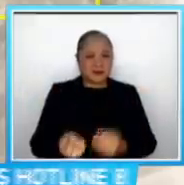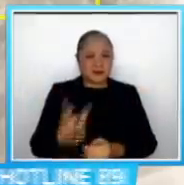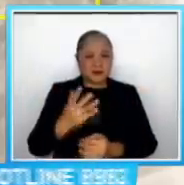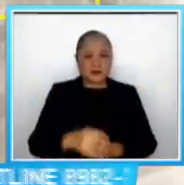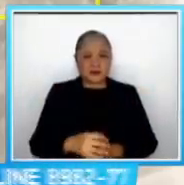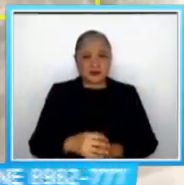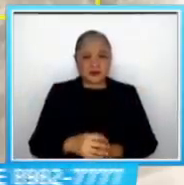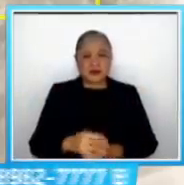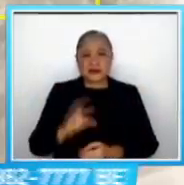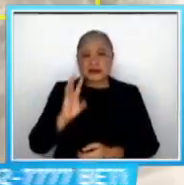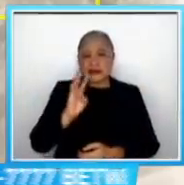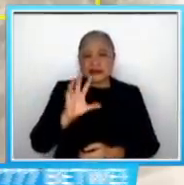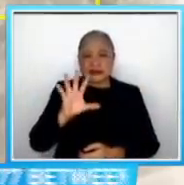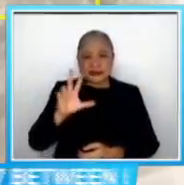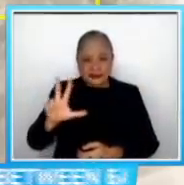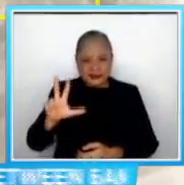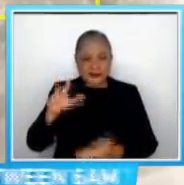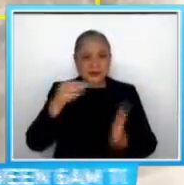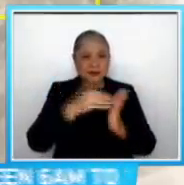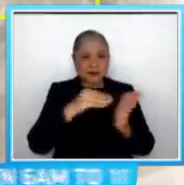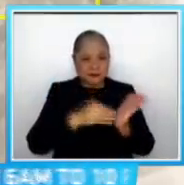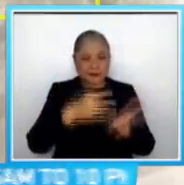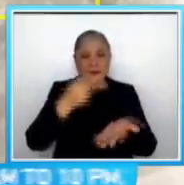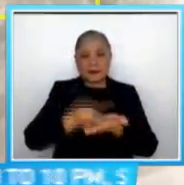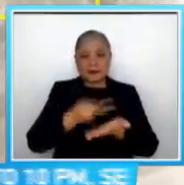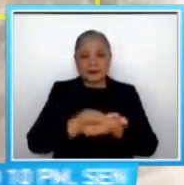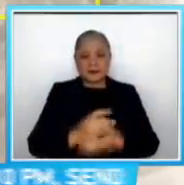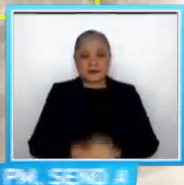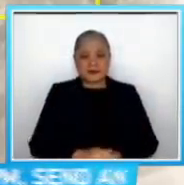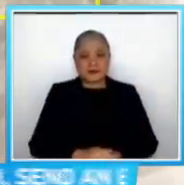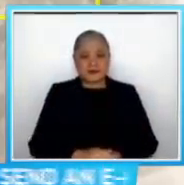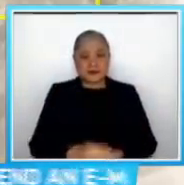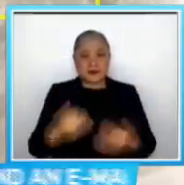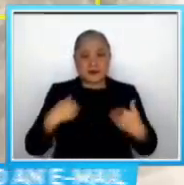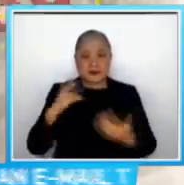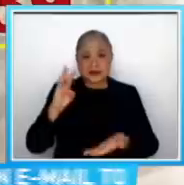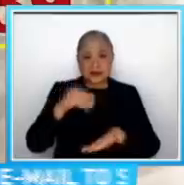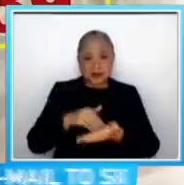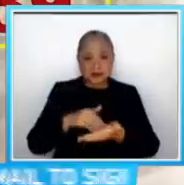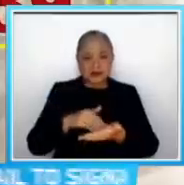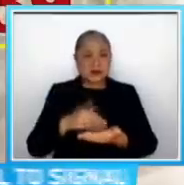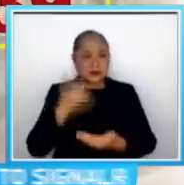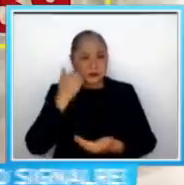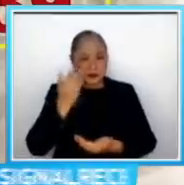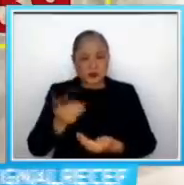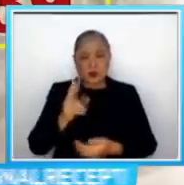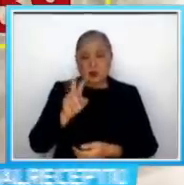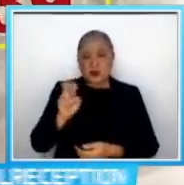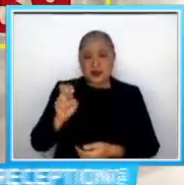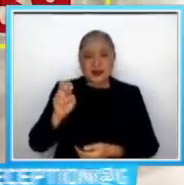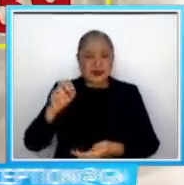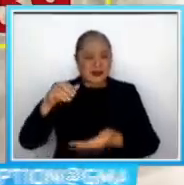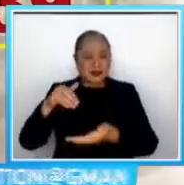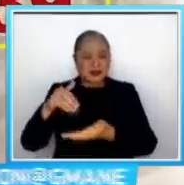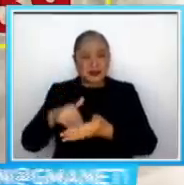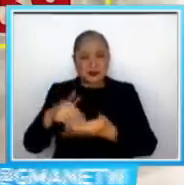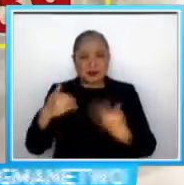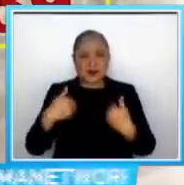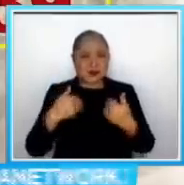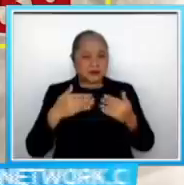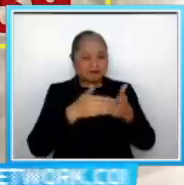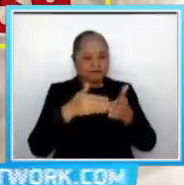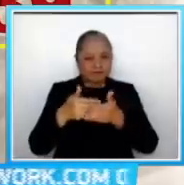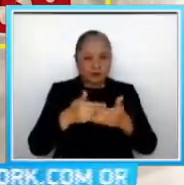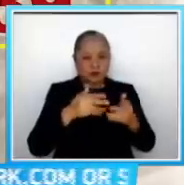63 billion pesos Mahigit 6,000 ang nasawi sa mahigit 200,000 anti-drug operations Mahigit 300